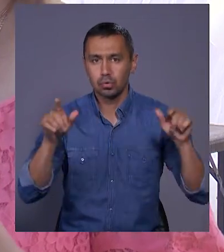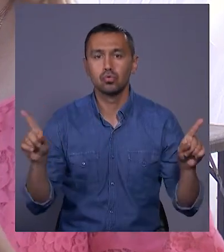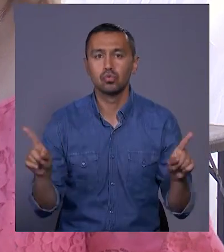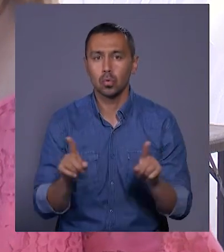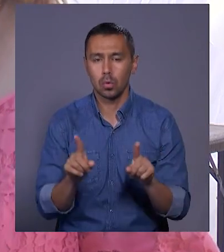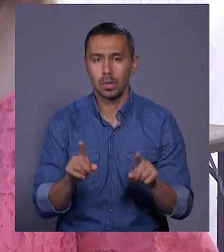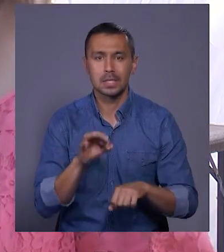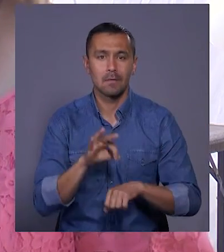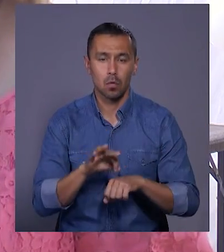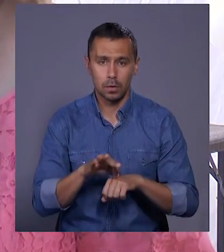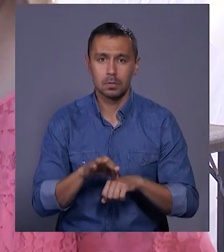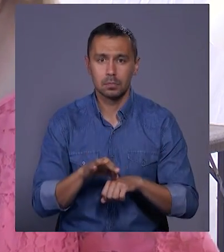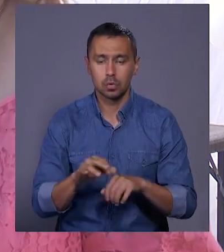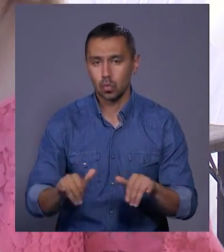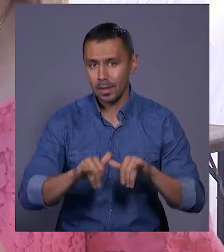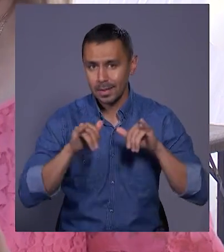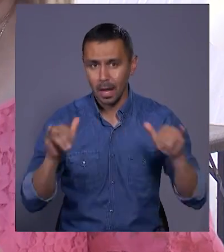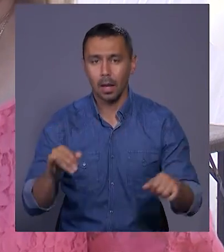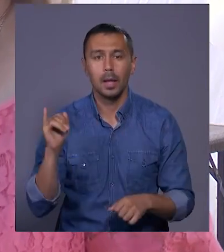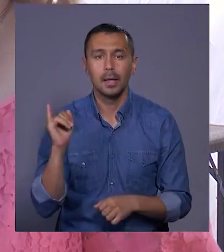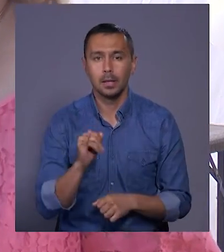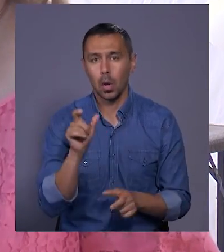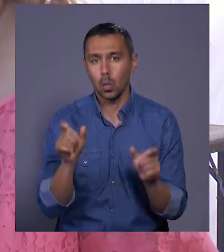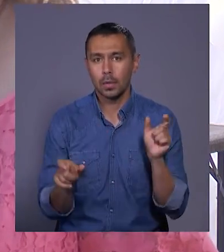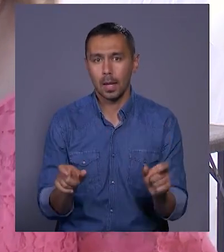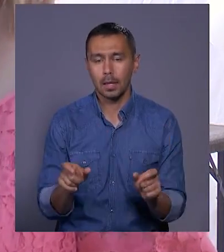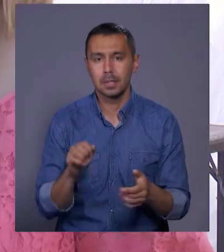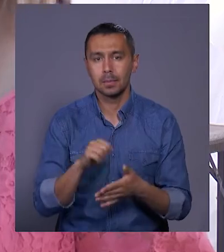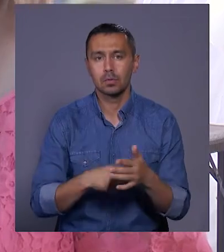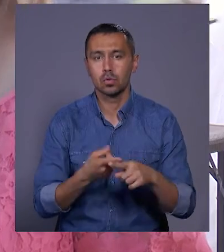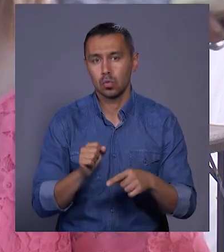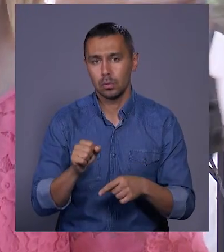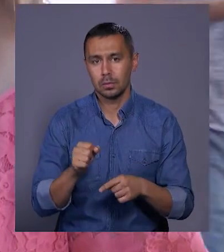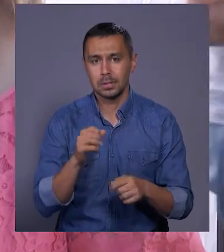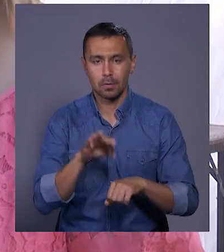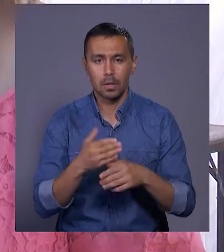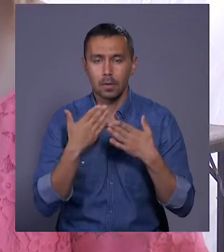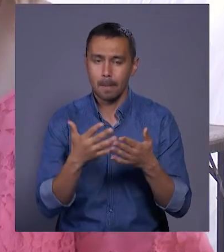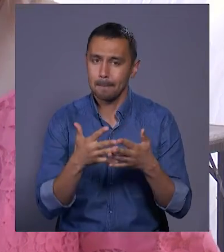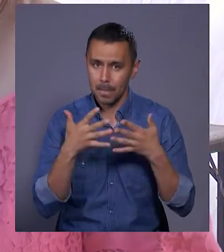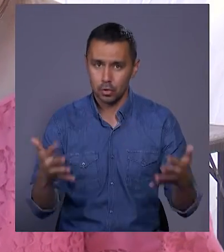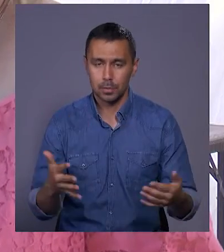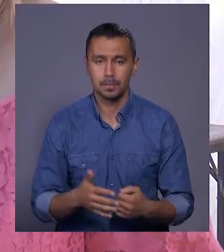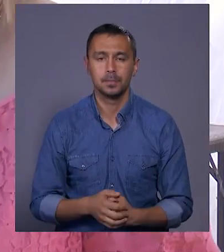захворюваність зростає і людей з приводу цього захворювання звертається значно більше.